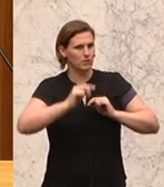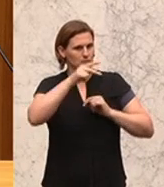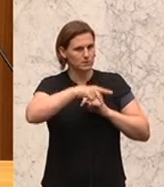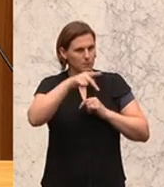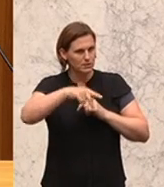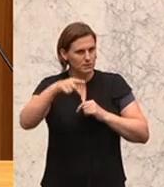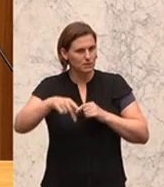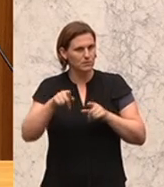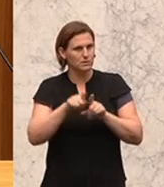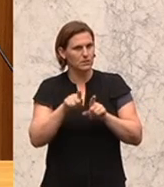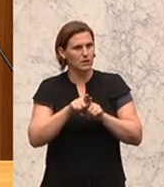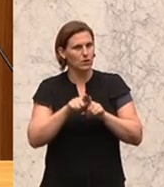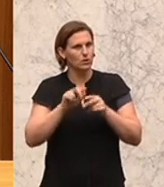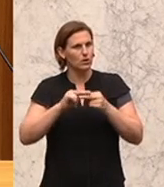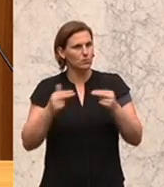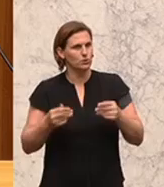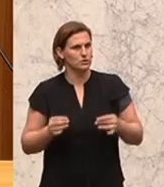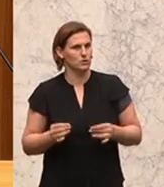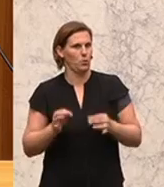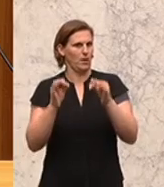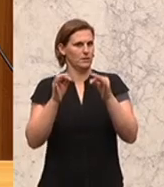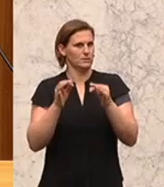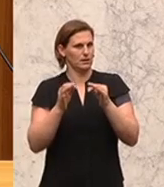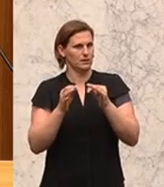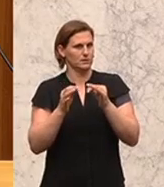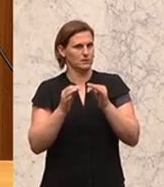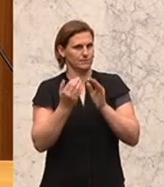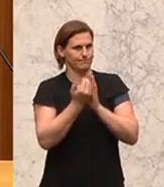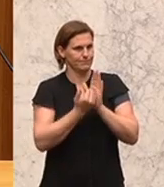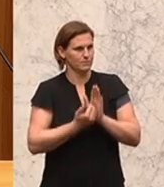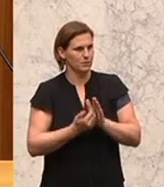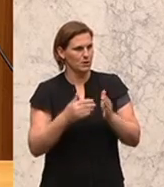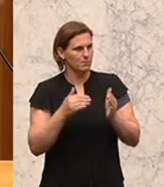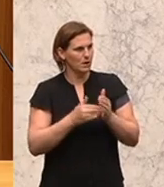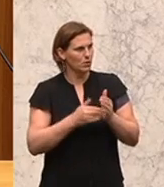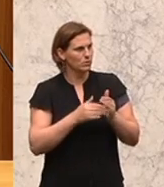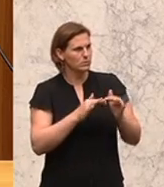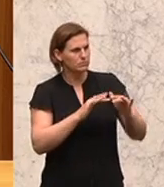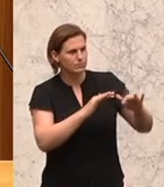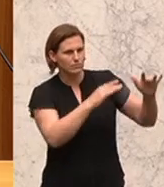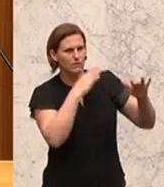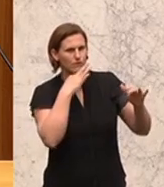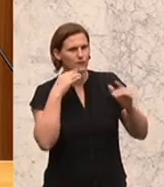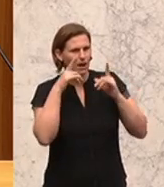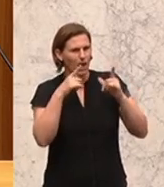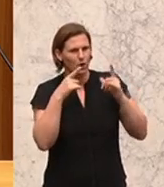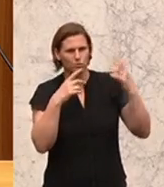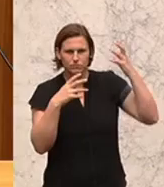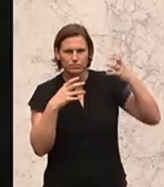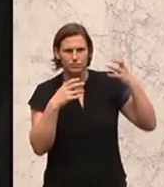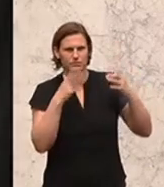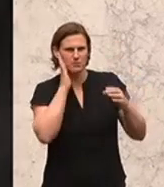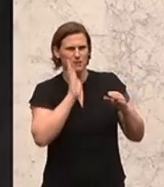Bundesqualitätsleitlinien, die es diesbezüglich braucht. Da oben ist es sehr laut, es ist dann wirklich schwierig auch zu reden.